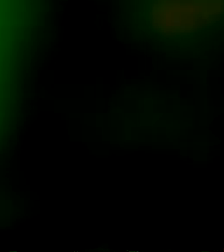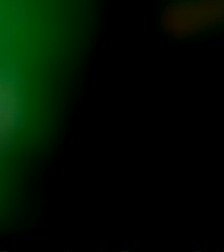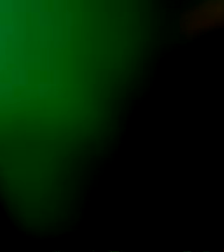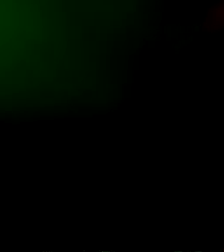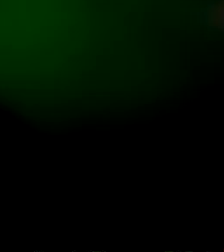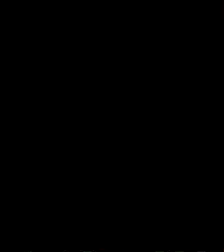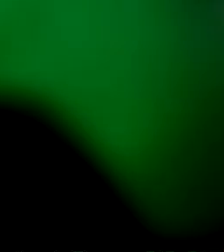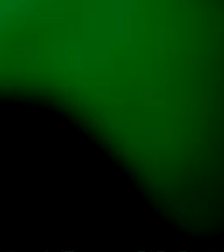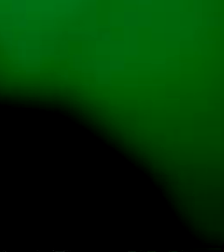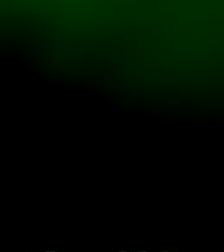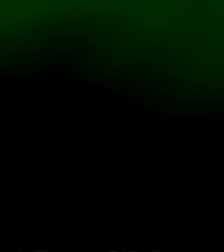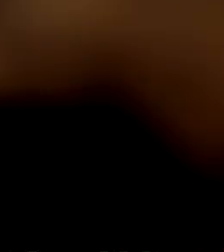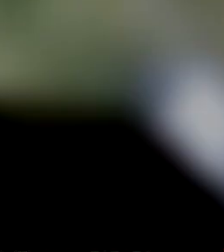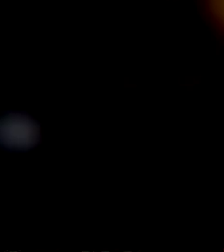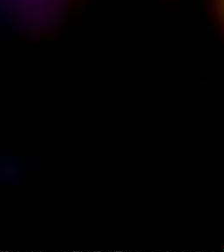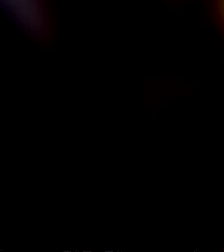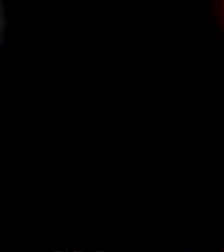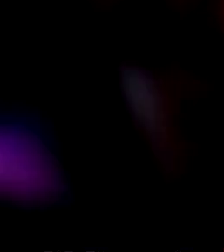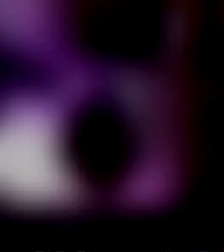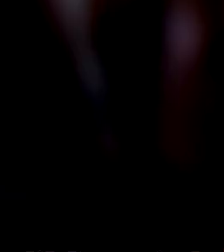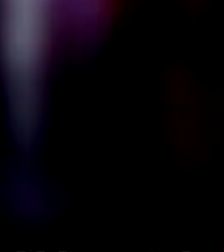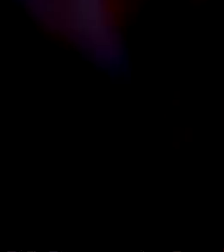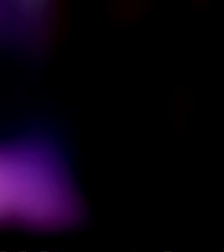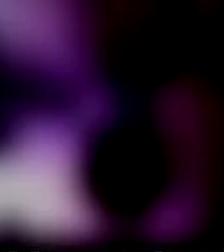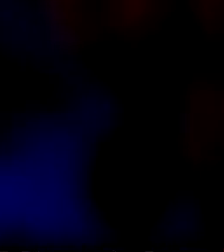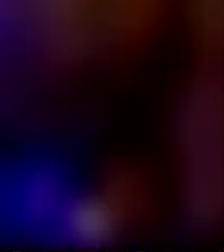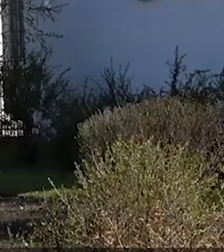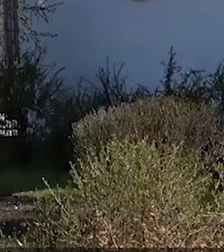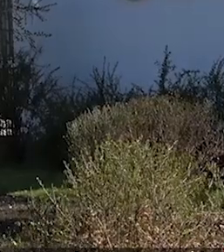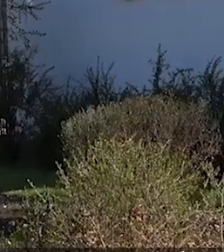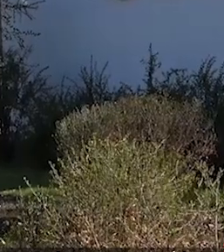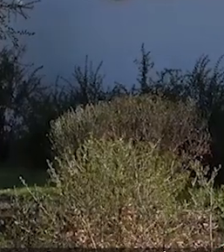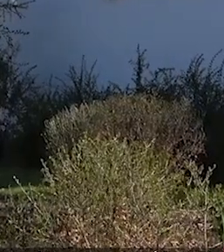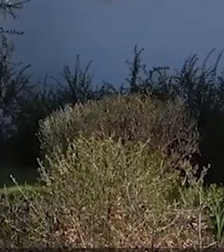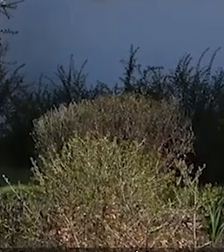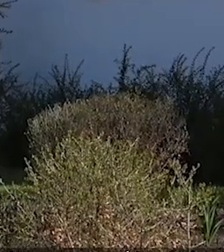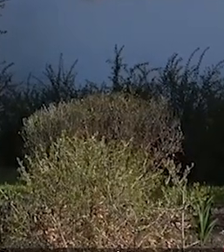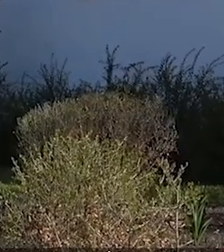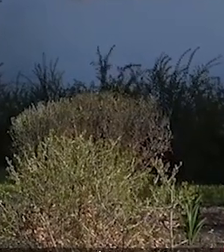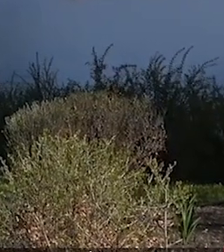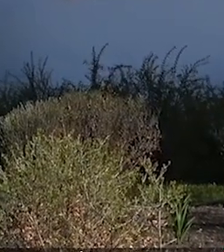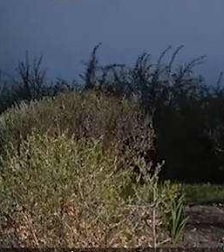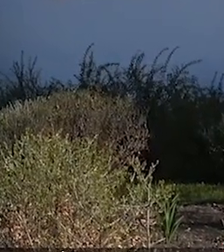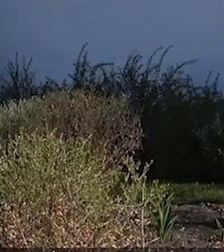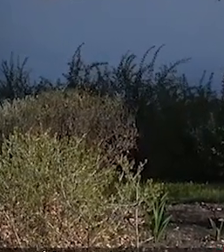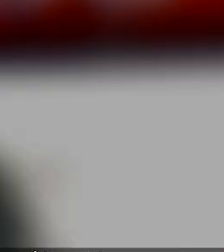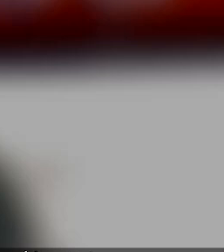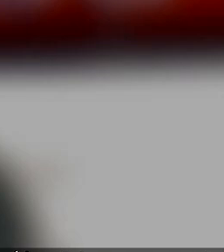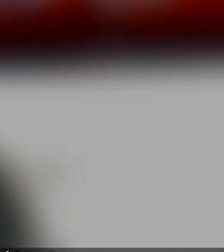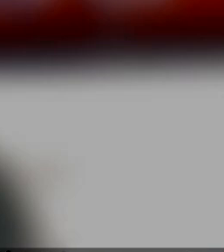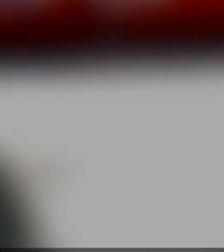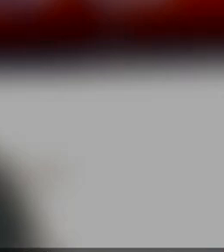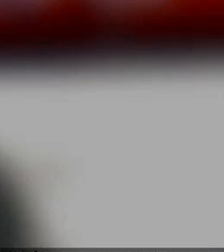šajā novadā un gan jau, pārvietojas visbieģāk ar automašīnu. Otrais jautājums par pilsētu Grīva, kas līdz